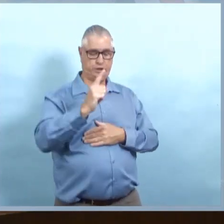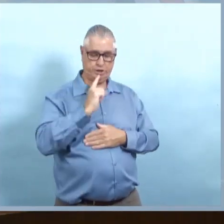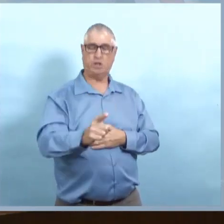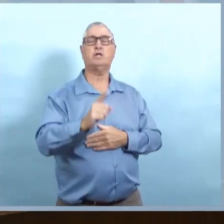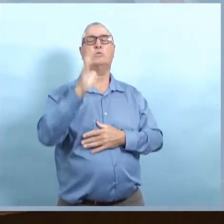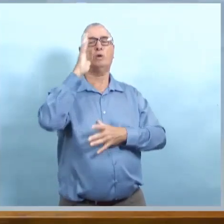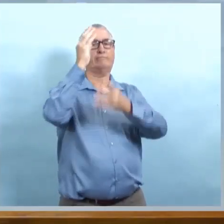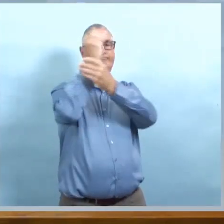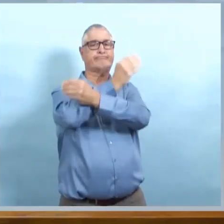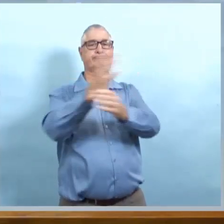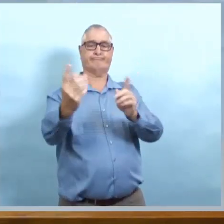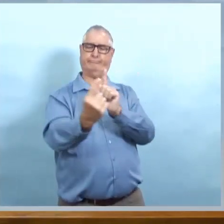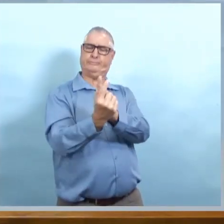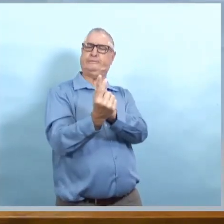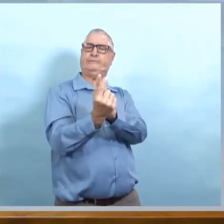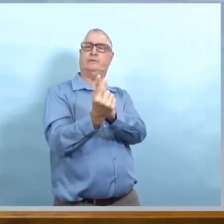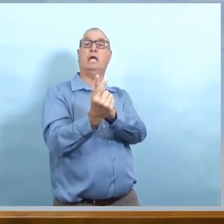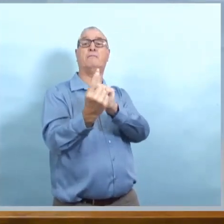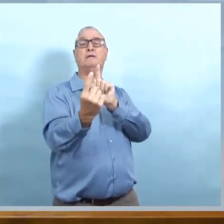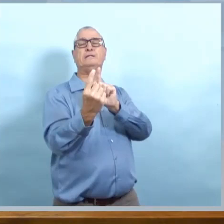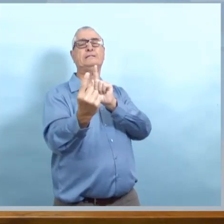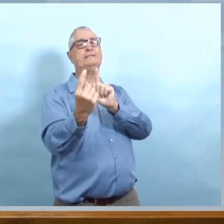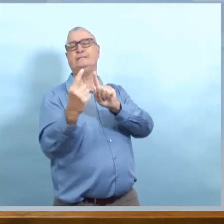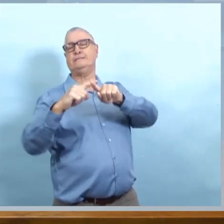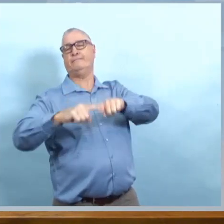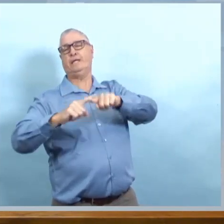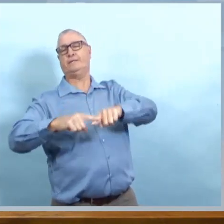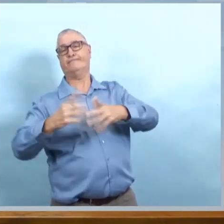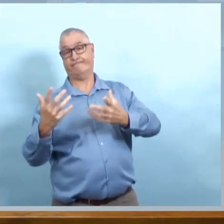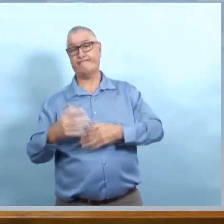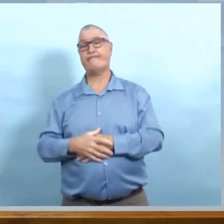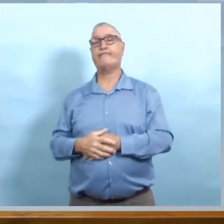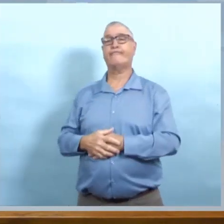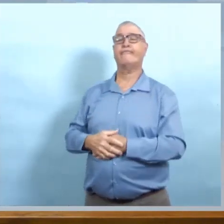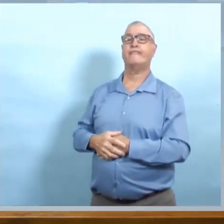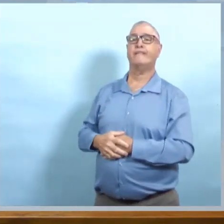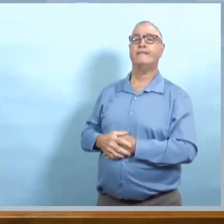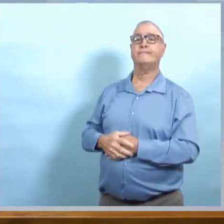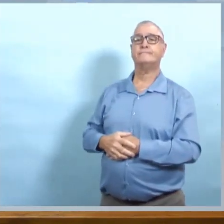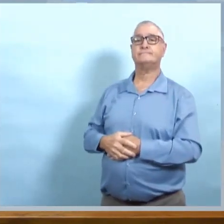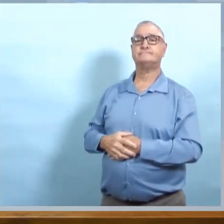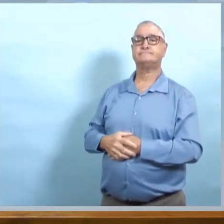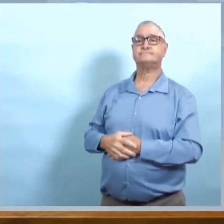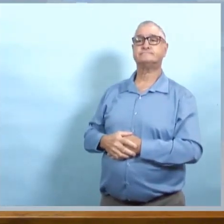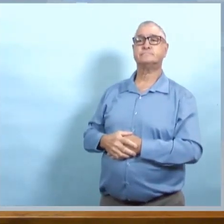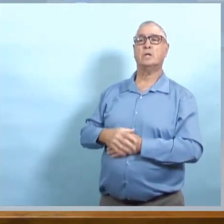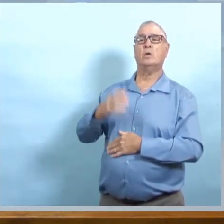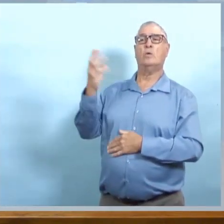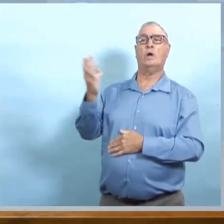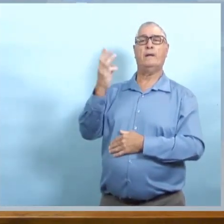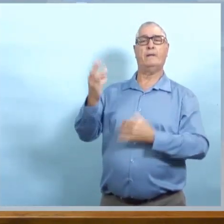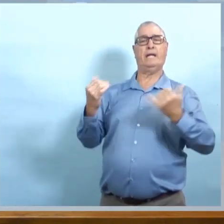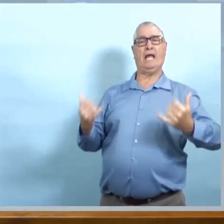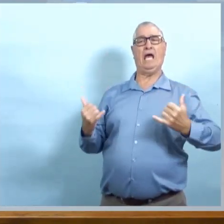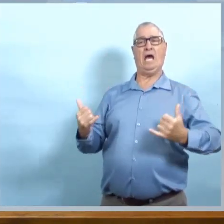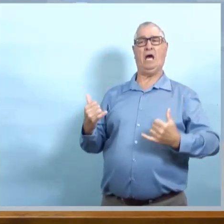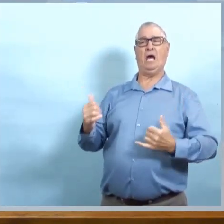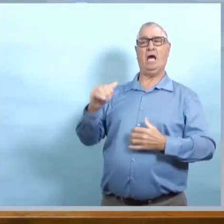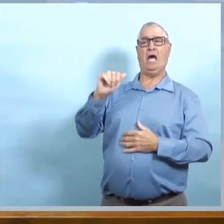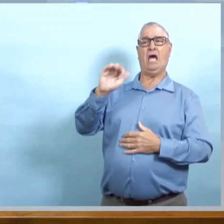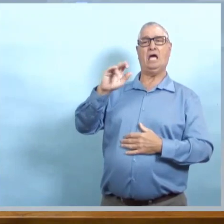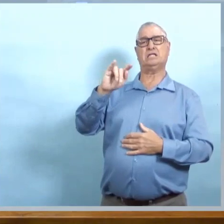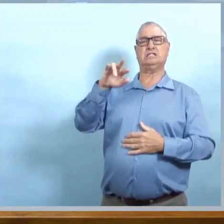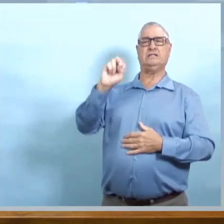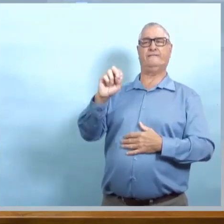mais ça dépend vraiment de la situation et les personnes qui sont considérées comme répondant aux critères d'être un